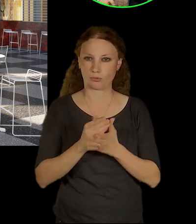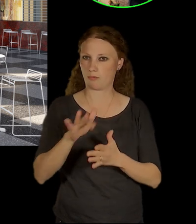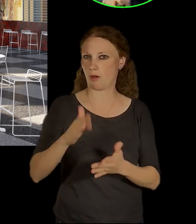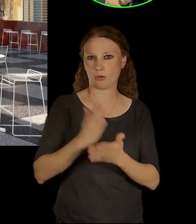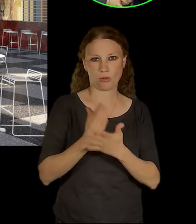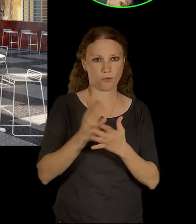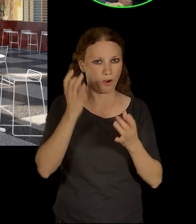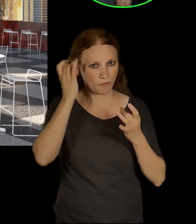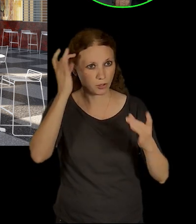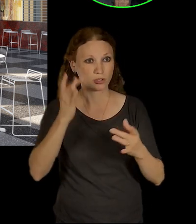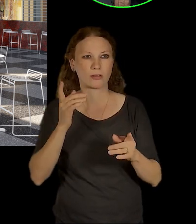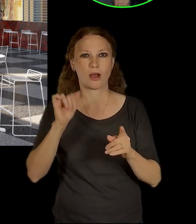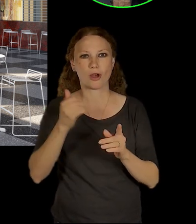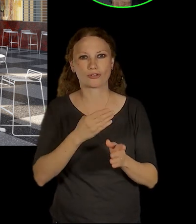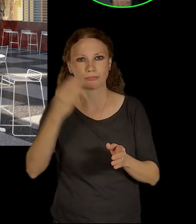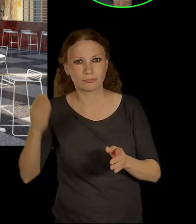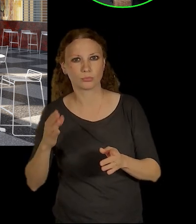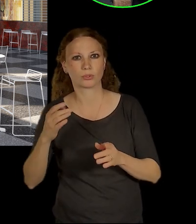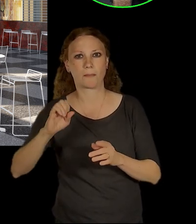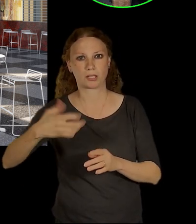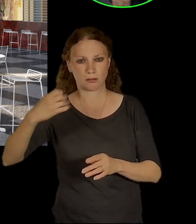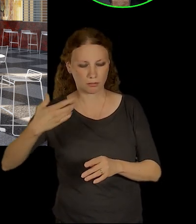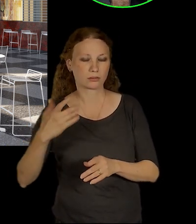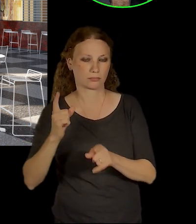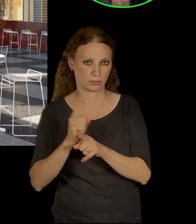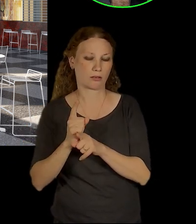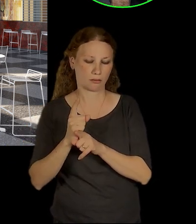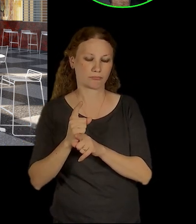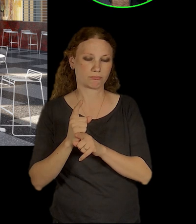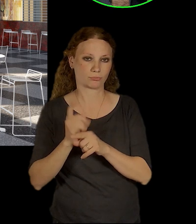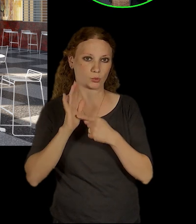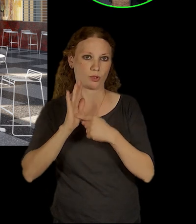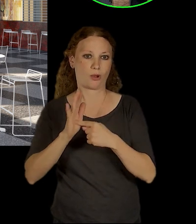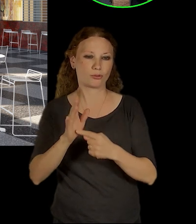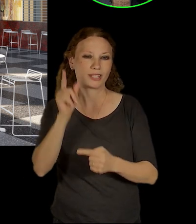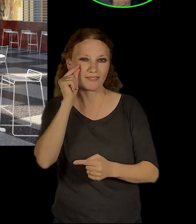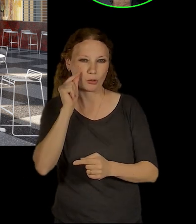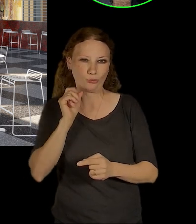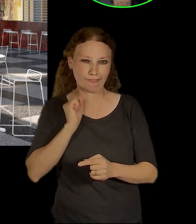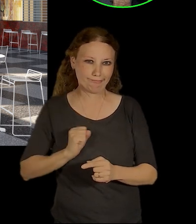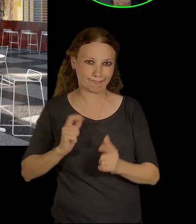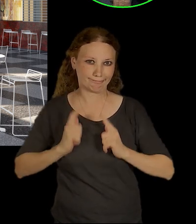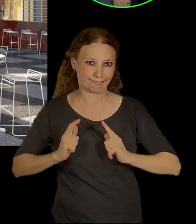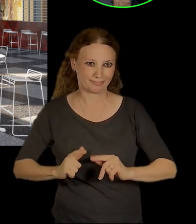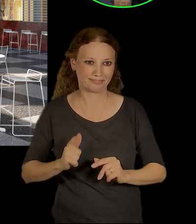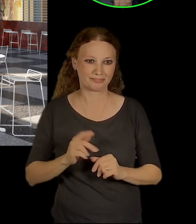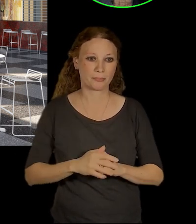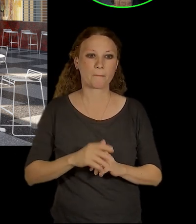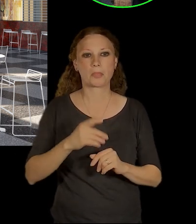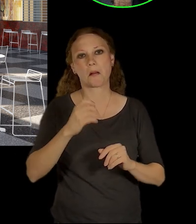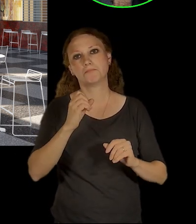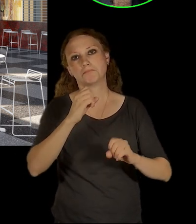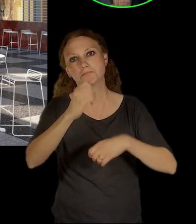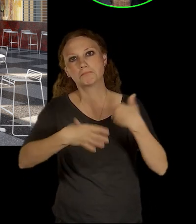že to bude předmětem té prezentace, co bude poté, takže na to chvilku ještě vydržte. Tady jsou nějaké vizualizace